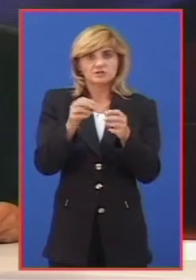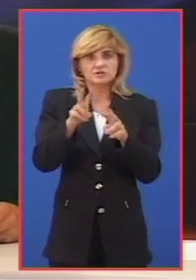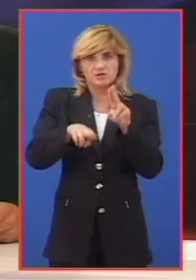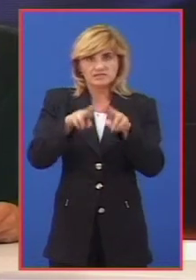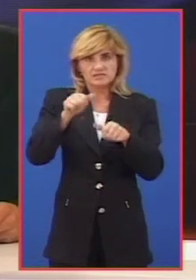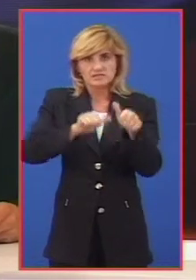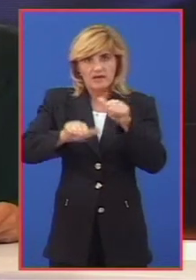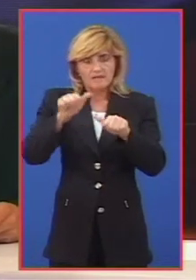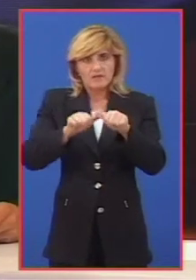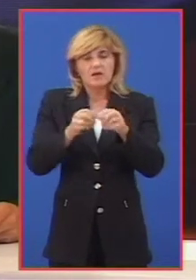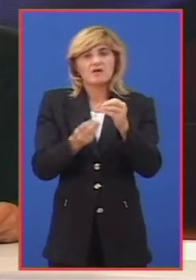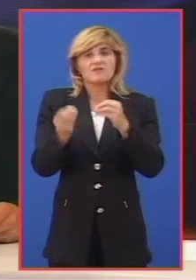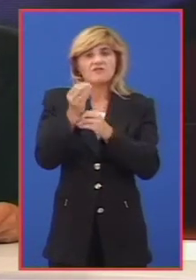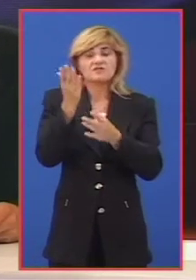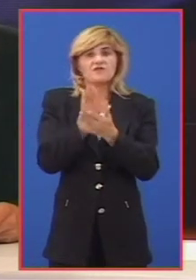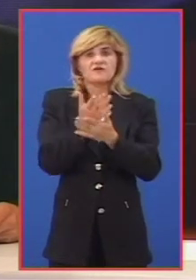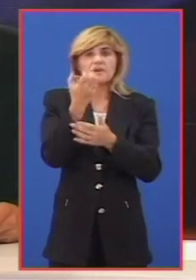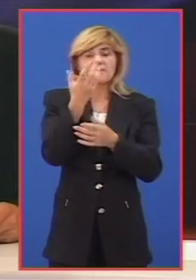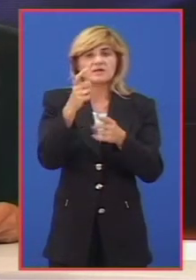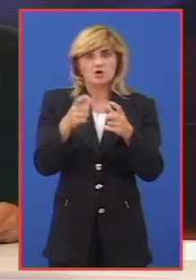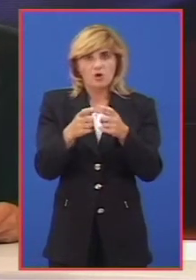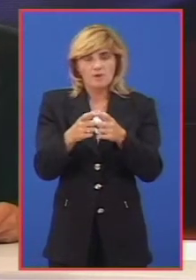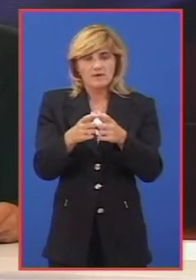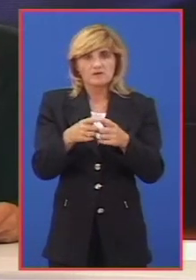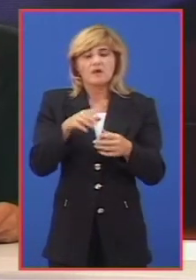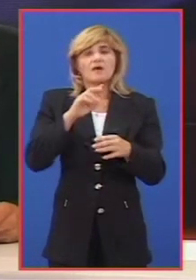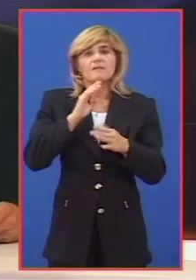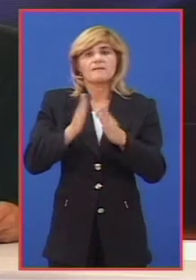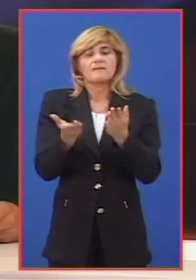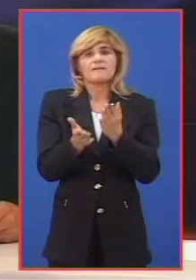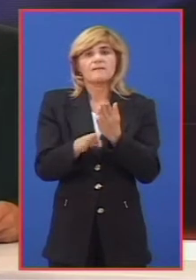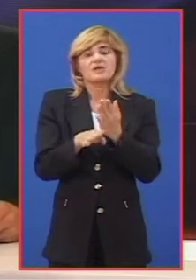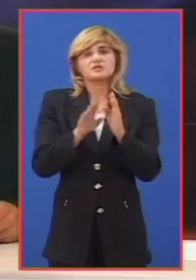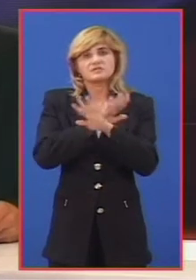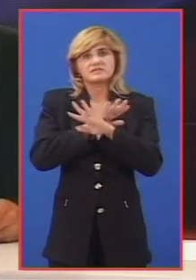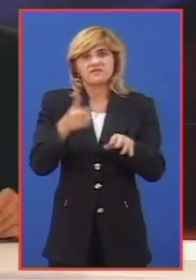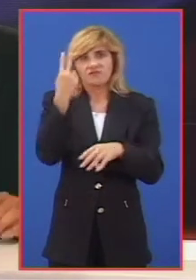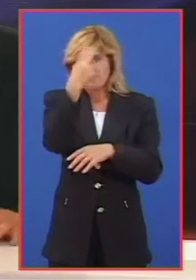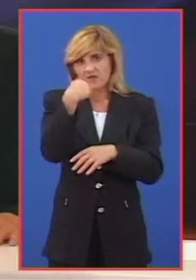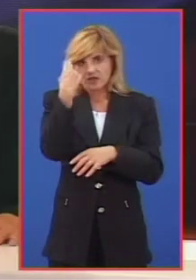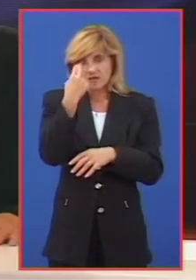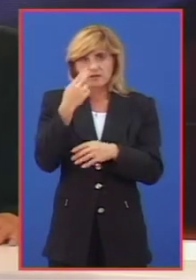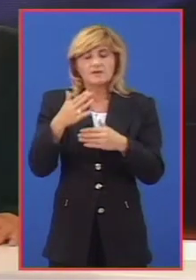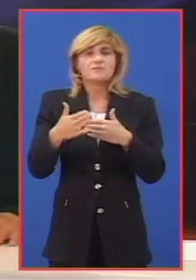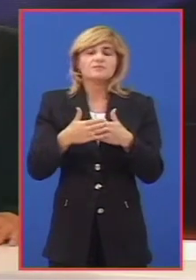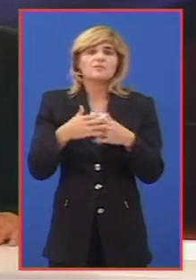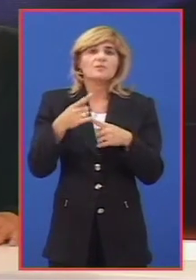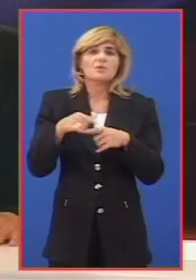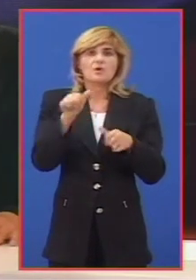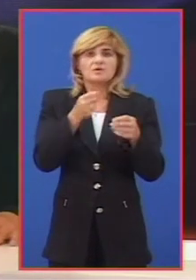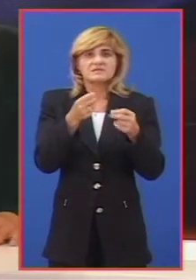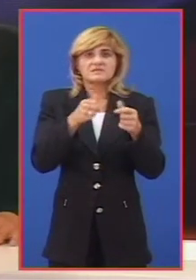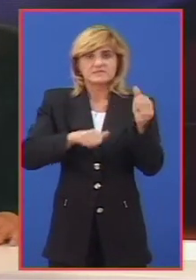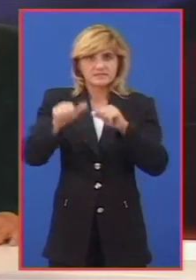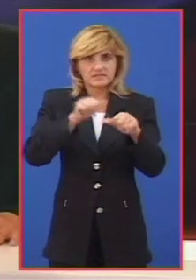analizirao nešto više od 500, a završetak prikupljanja uzoraka planiran je za dve nedelje. Na osnovu analiziranih